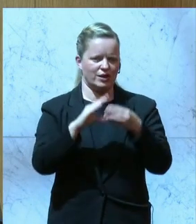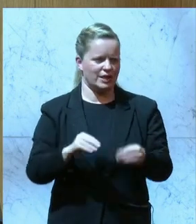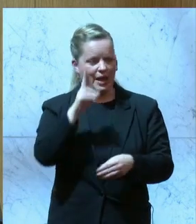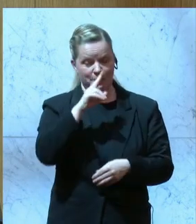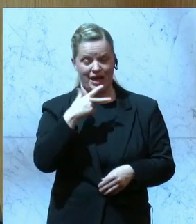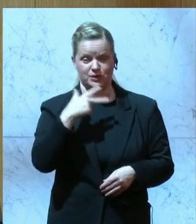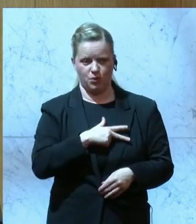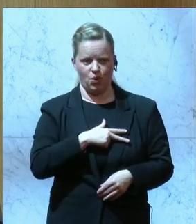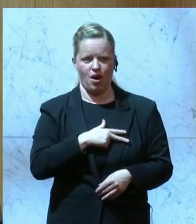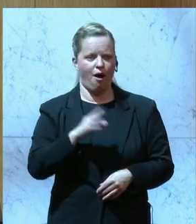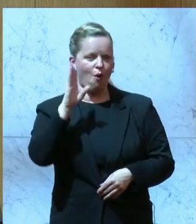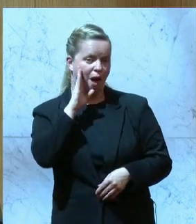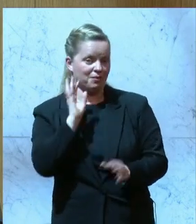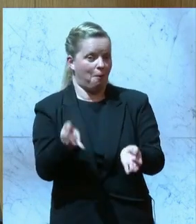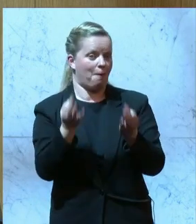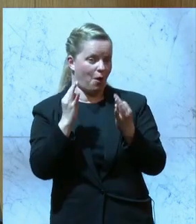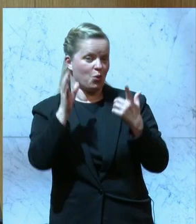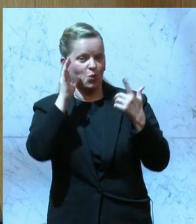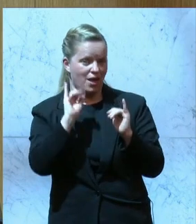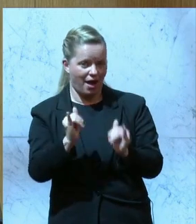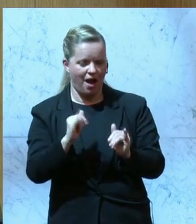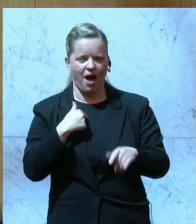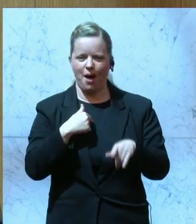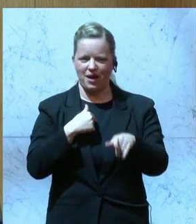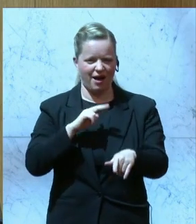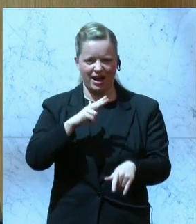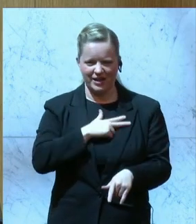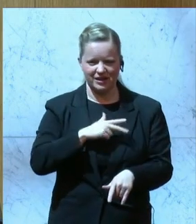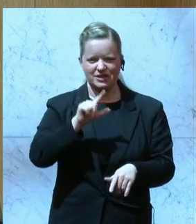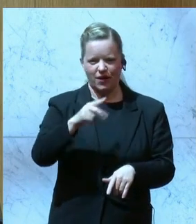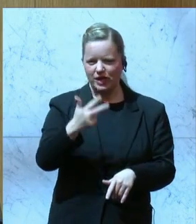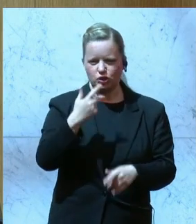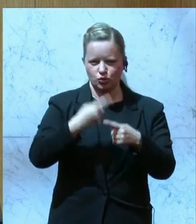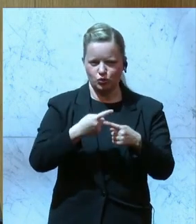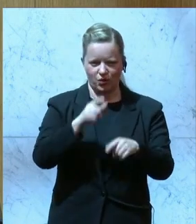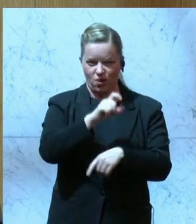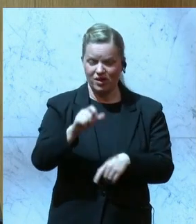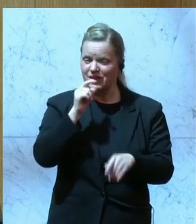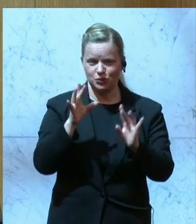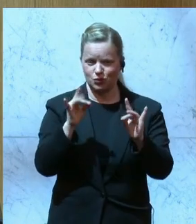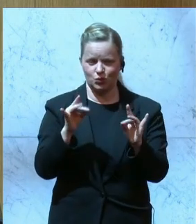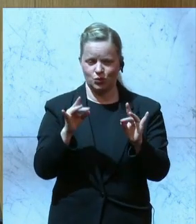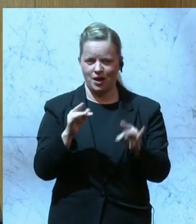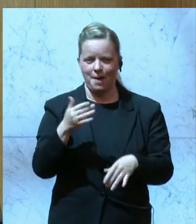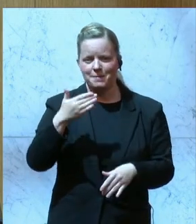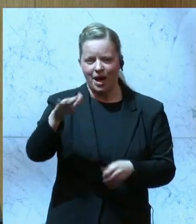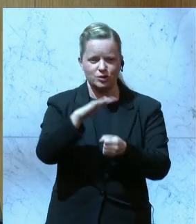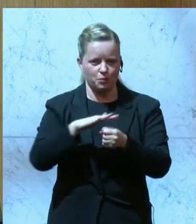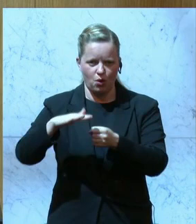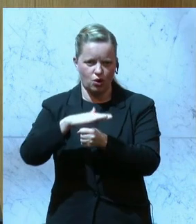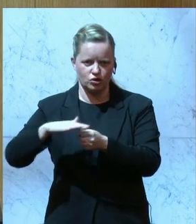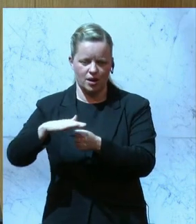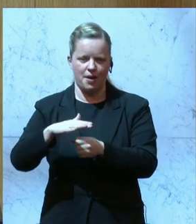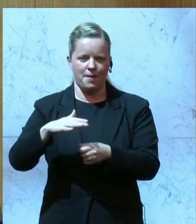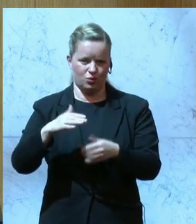alle hip anhören, aber mit der Realität hat die 32-Stunden-Woche nichts zu tun. Die ist in den meisten Branchen und in